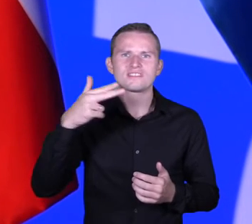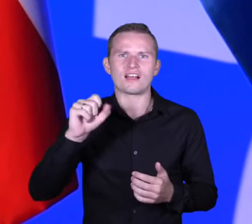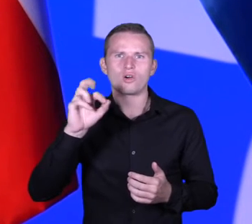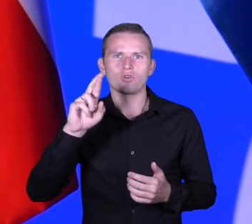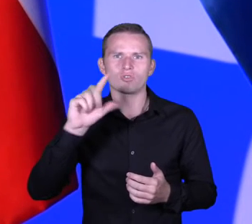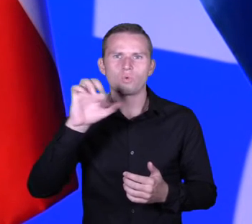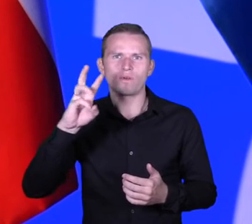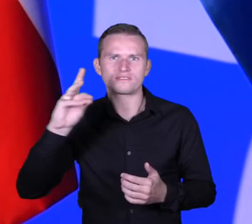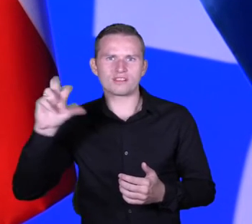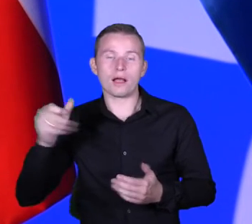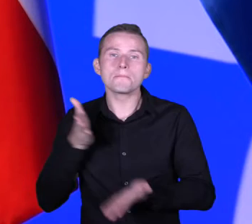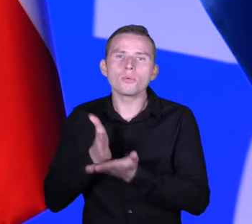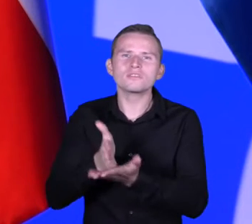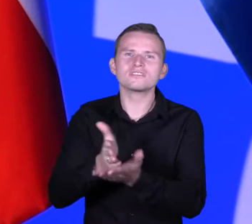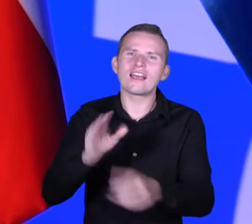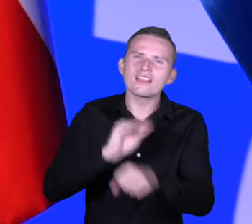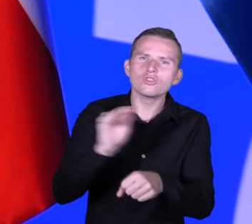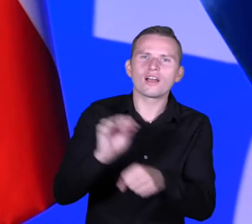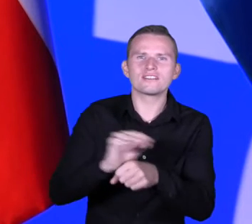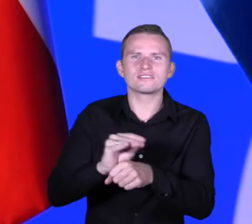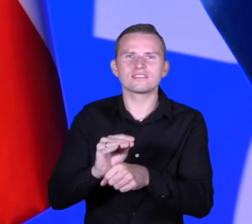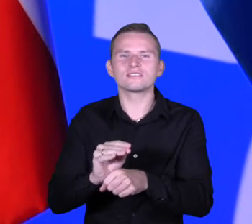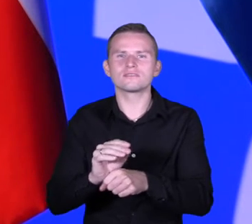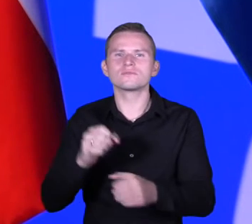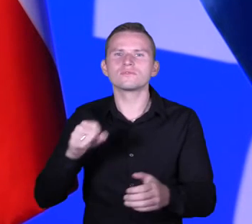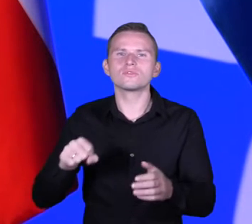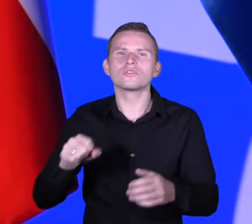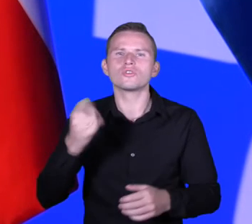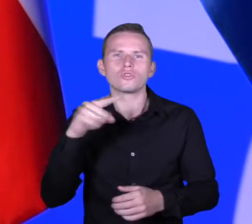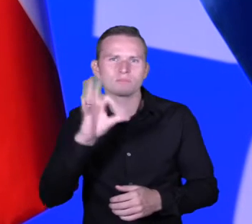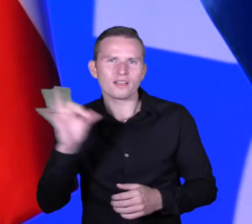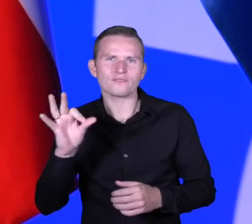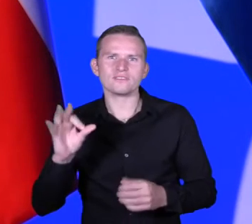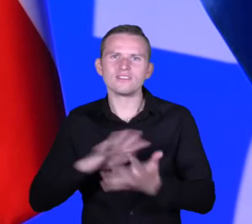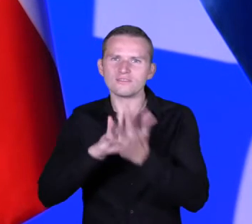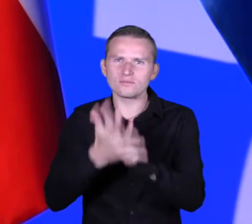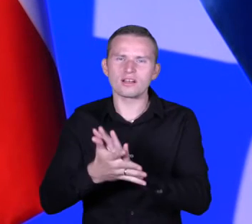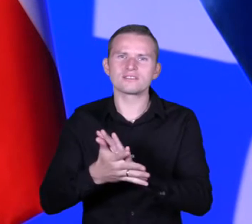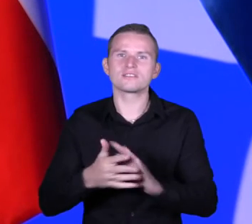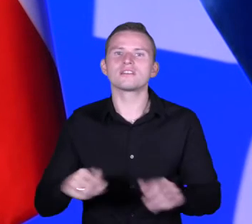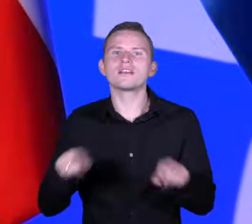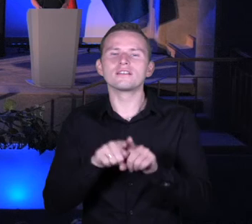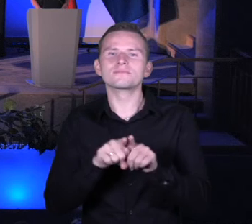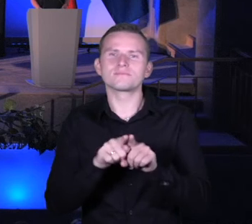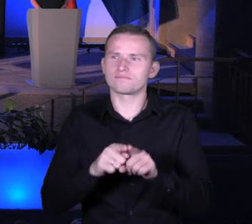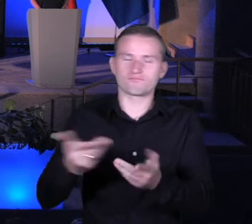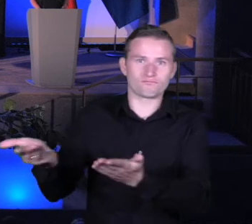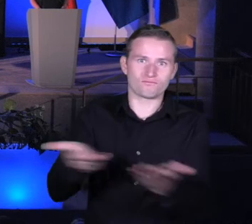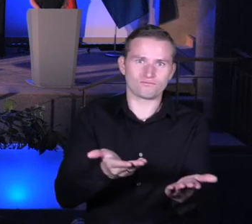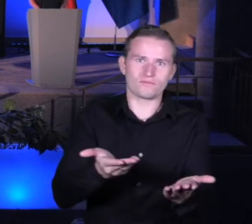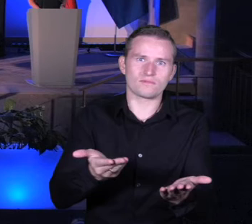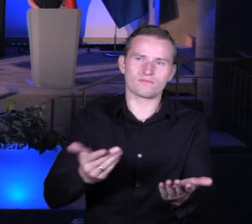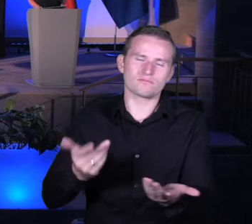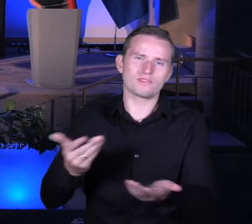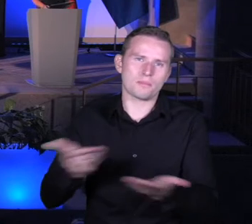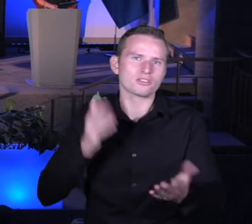ministra edukacji i nauki do spraw transformacji cyfrowej i pełnomocniczkę prezesa Rady Ministrów do spraw GOVTECH. Zapraszam serdecznie, panie